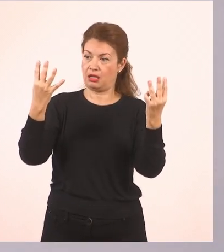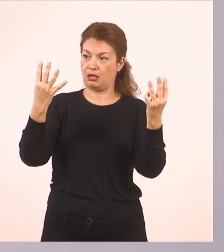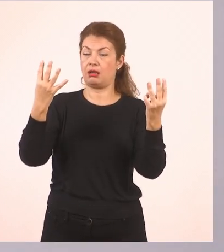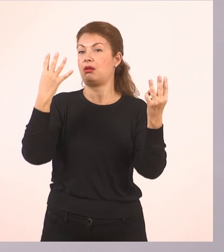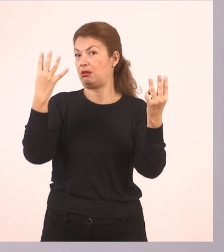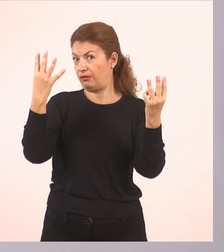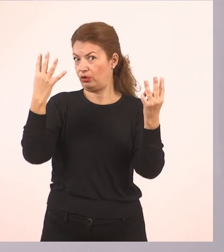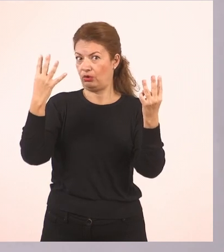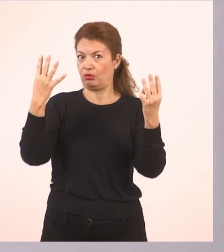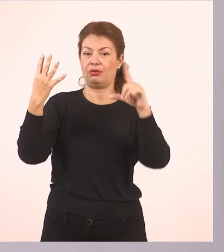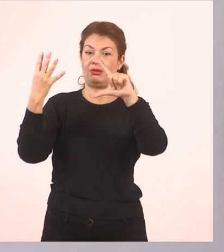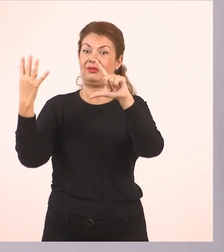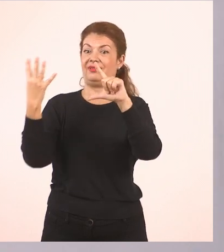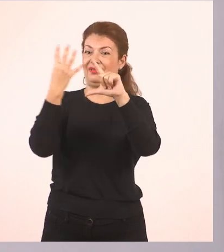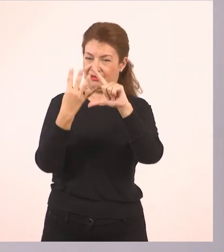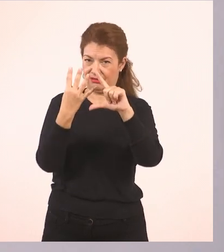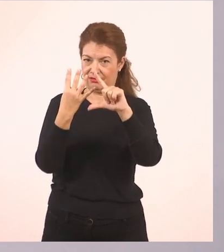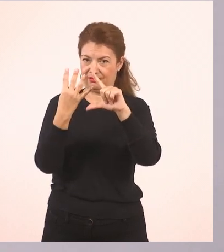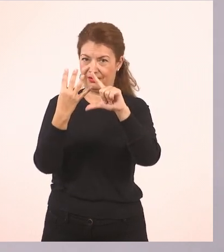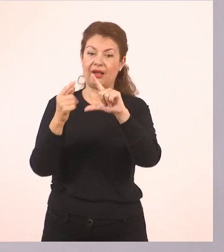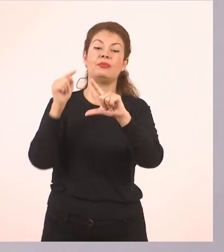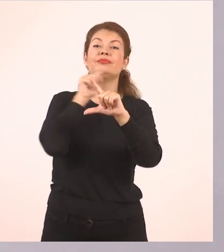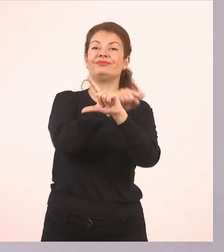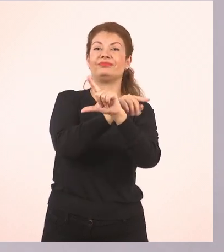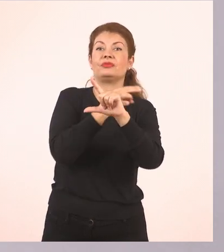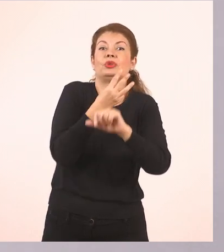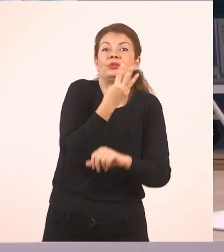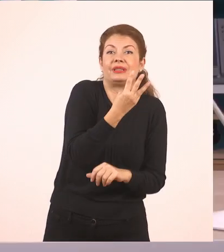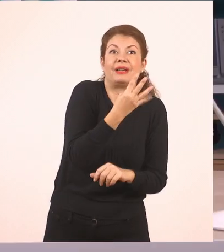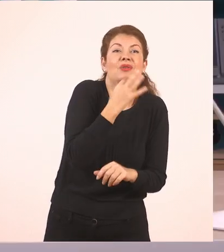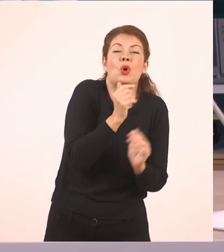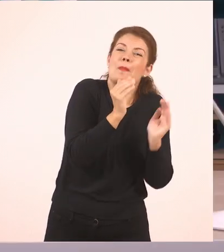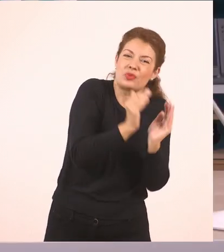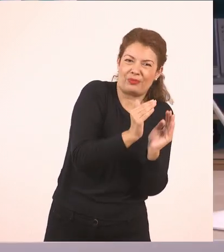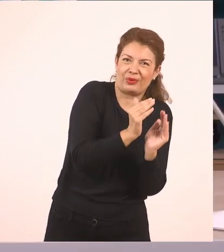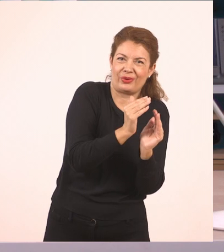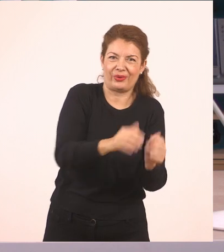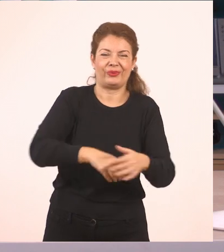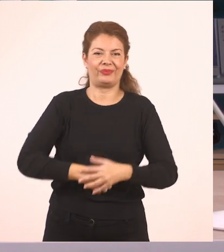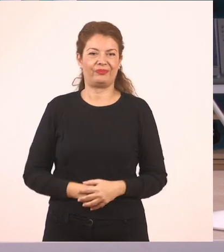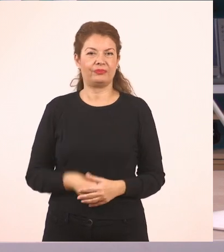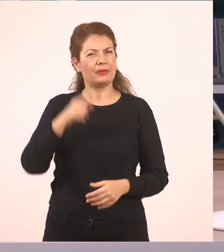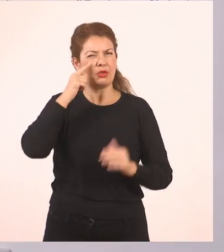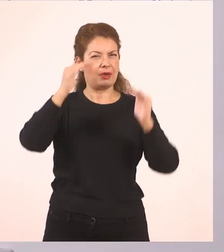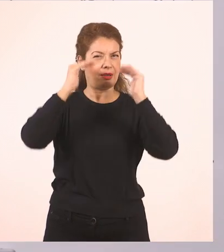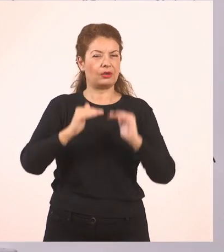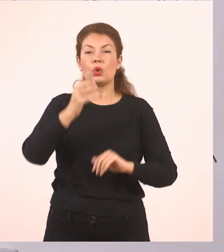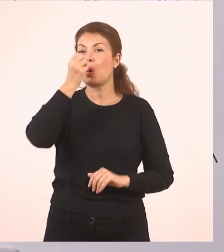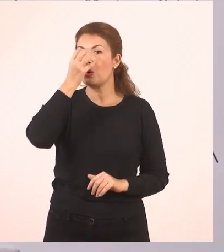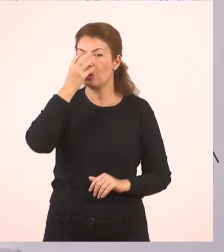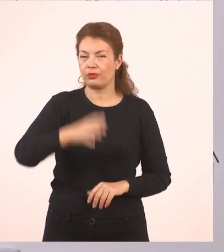είναι μικρότερο από το τέσσερα. Πάμε στα λουλούδια. Ένα, δύο.